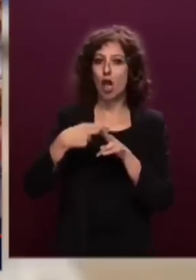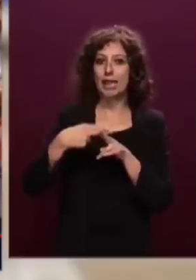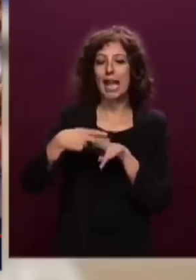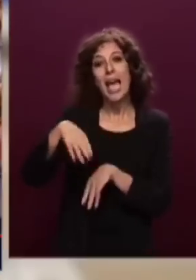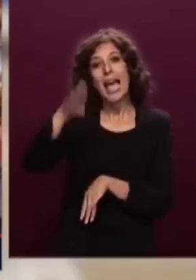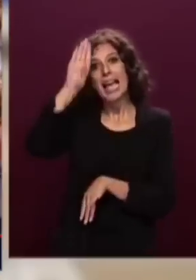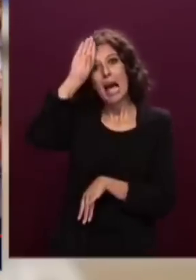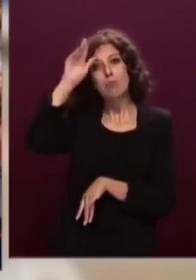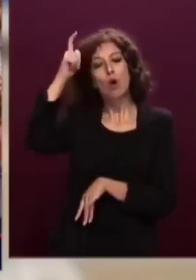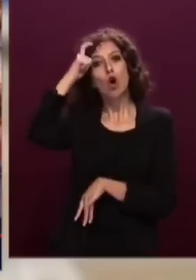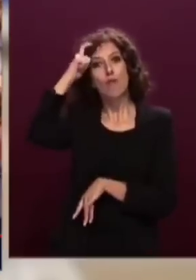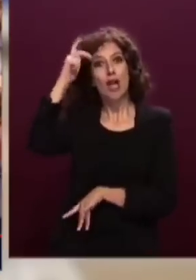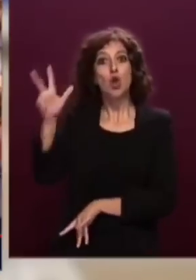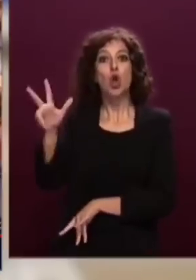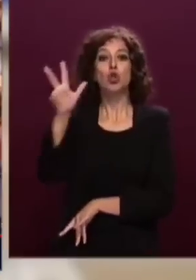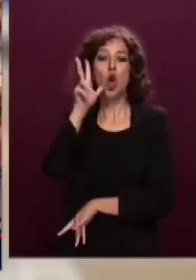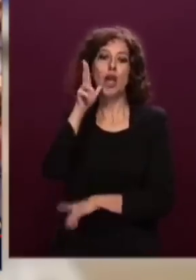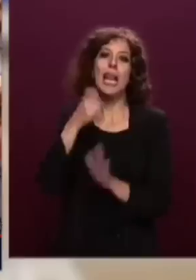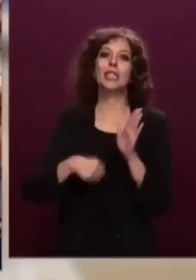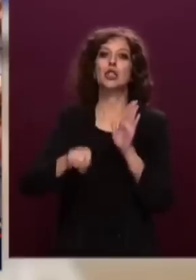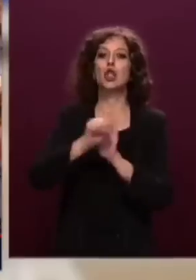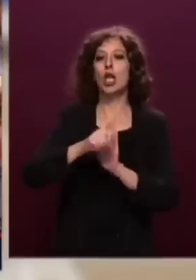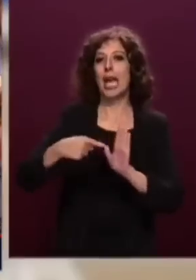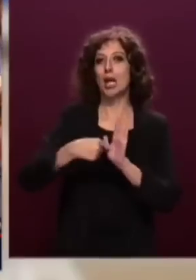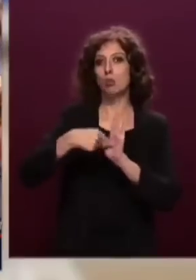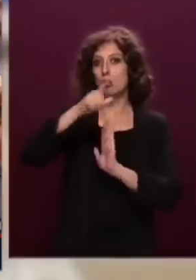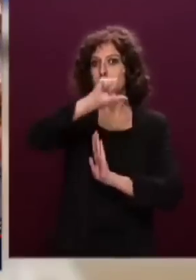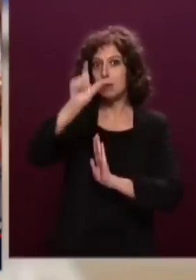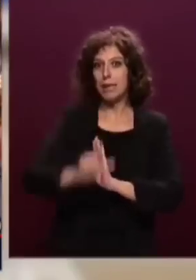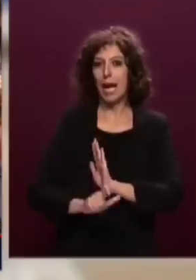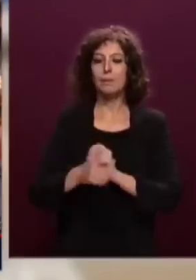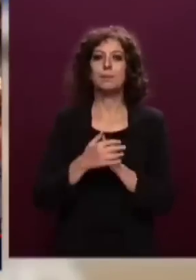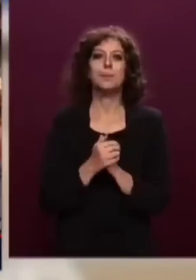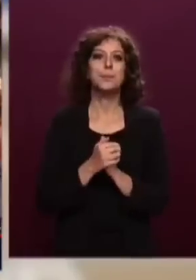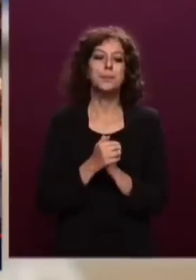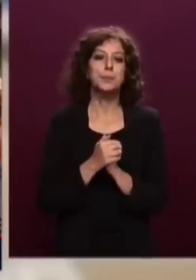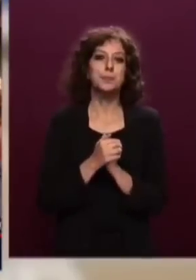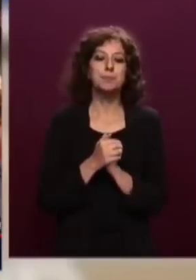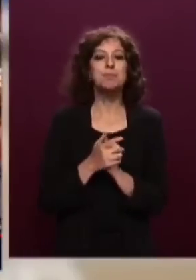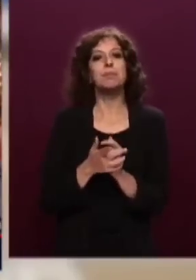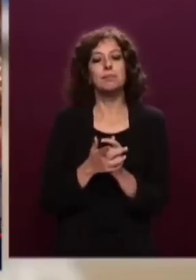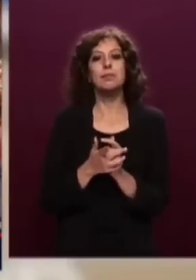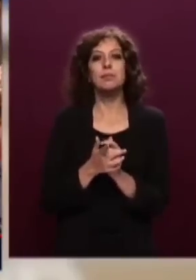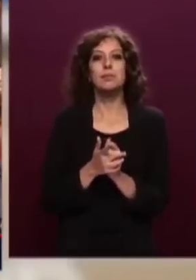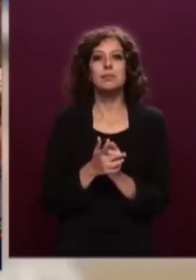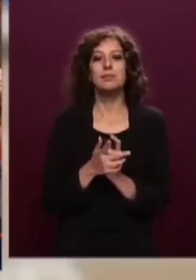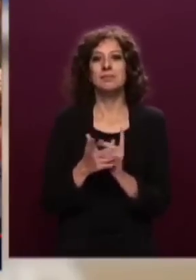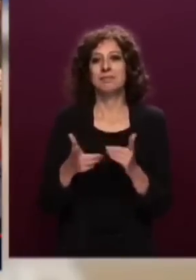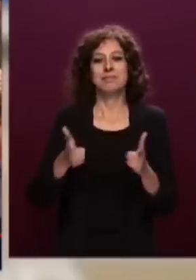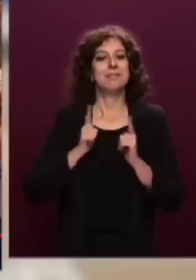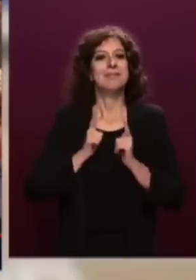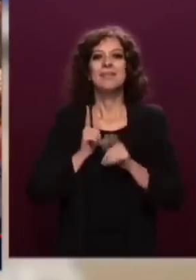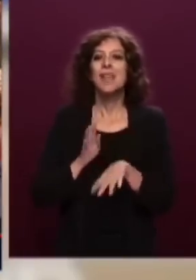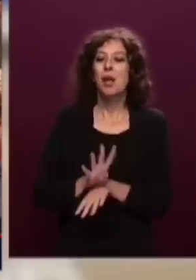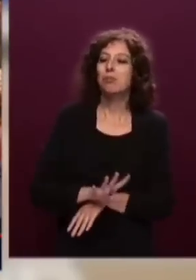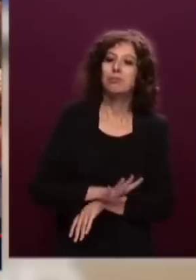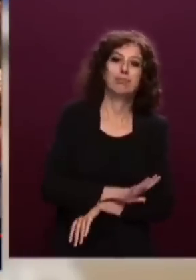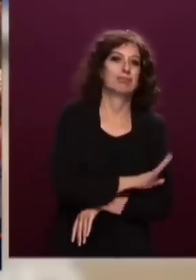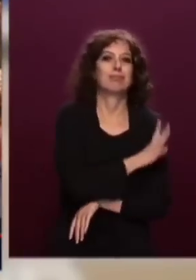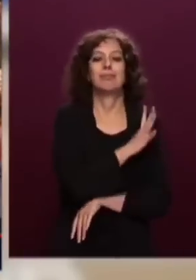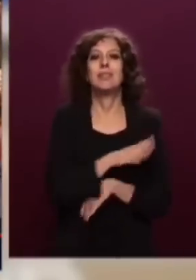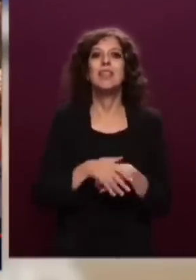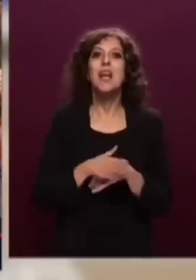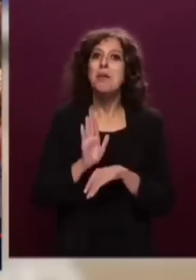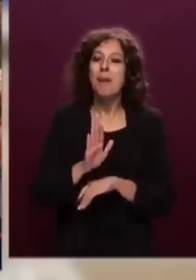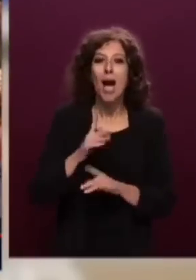storia repubblicana. E tutti noi siamo attraversati da emozione, se non da brividi. Ma se ne rompe un